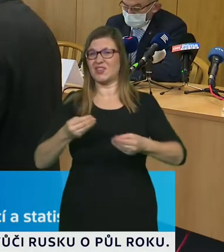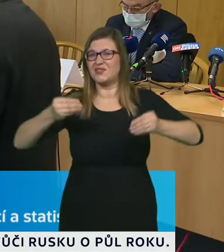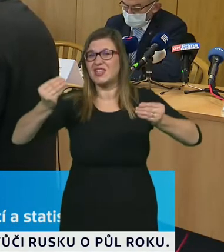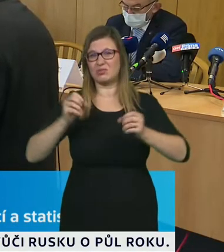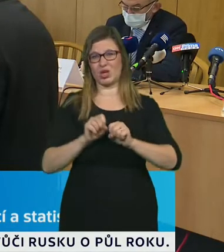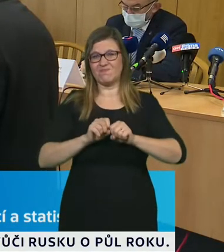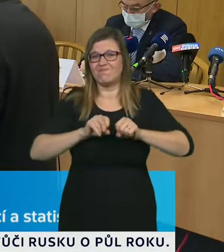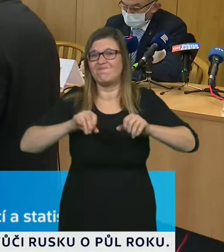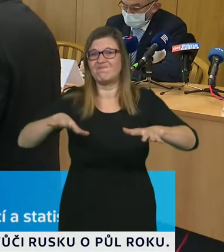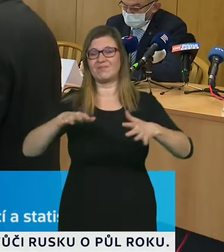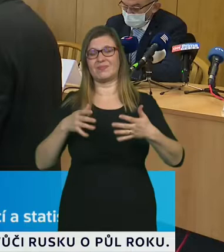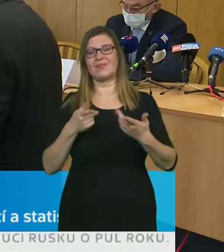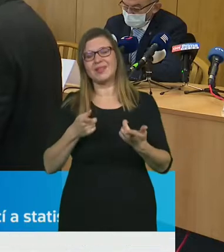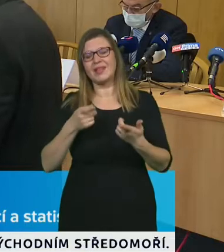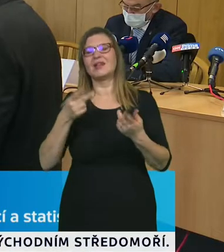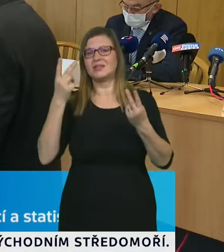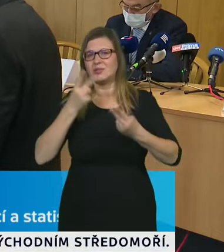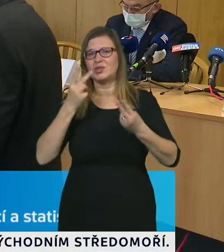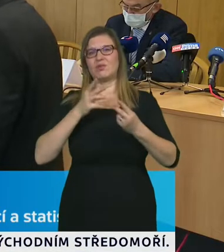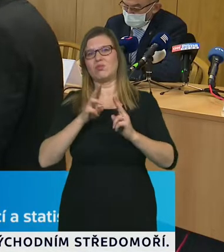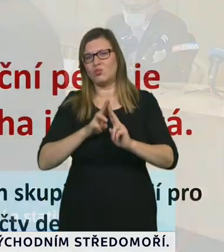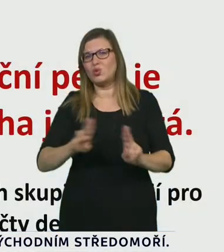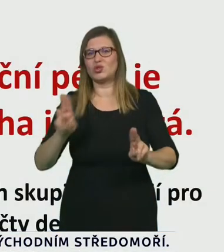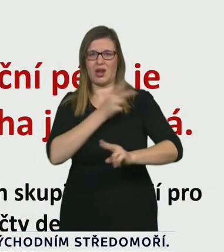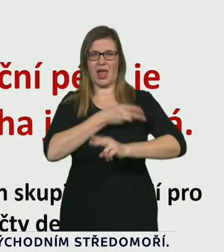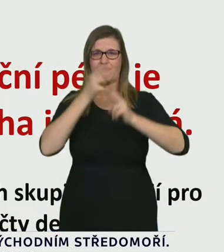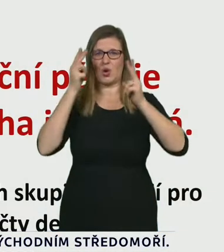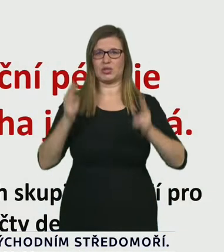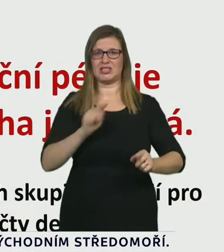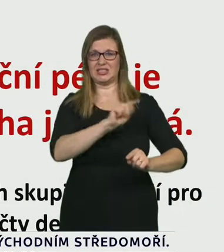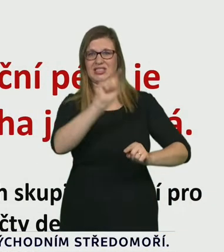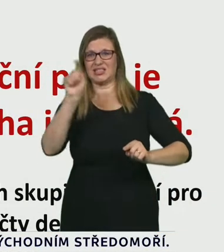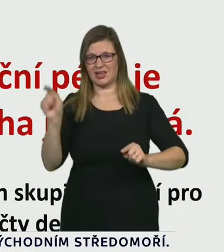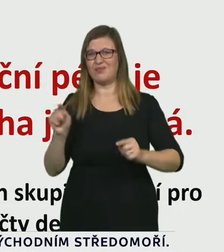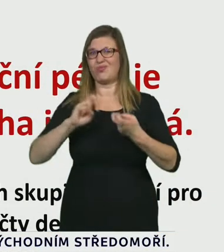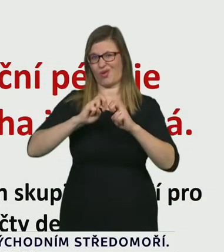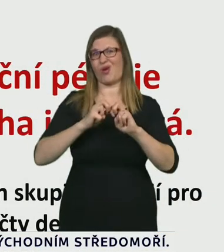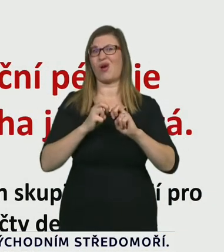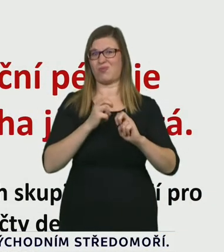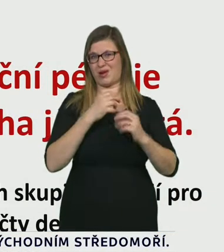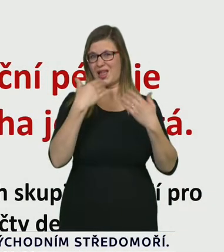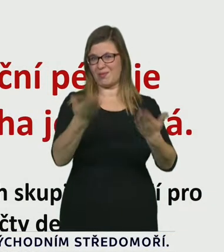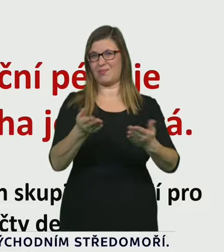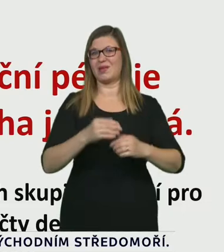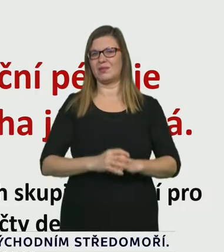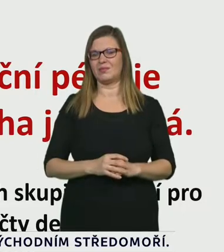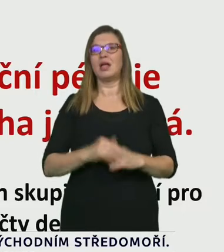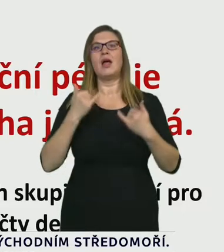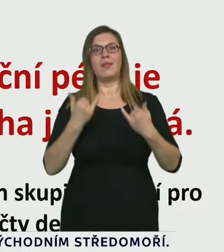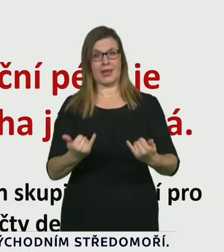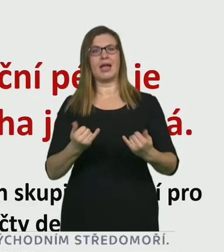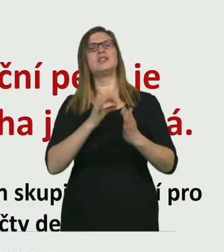V tuto chvíli stále pozorujeme v nemocnicích stagnaci vývoje, určitě ne nějaký rizikový nárůst počtu